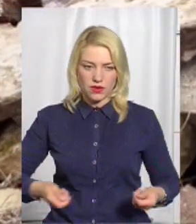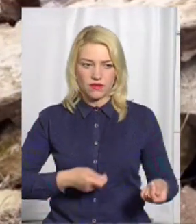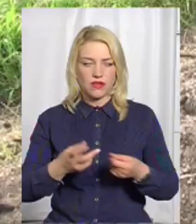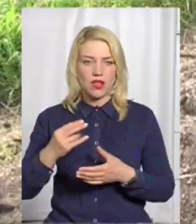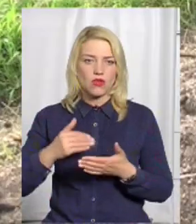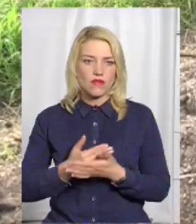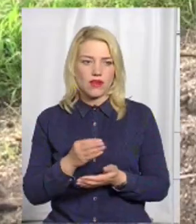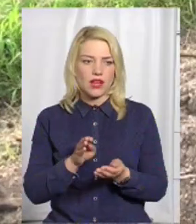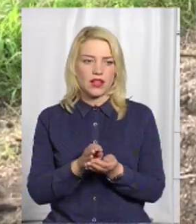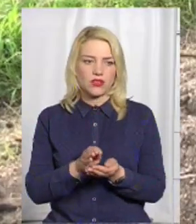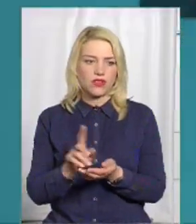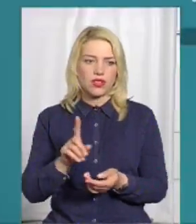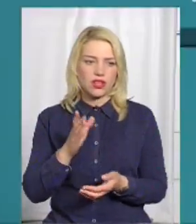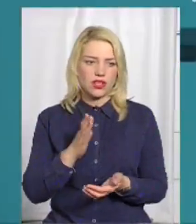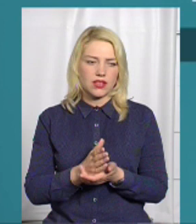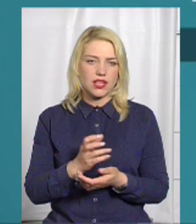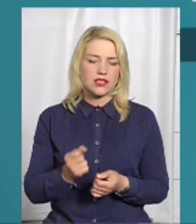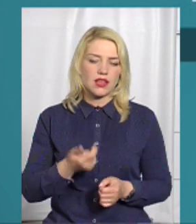знаходиться за кілька кілометрів від Ністра.